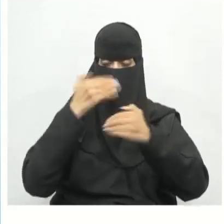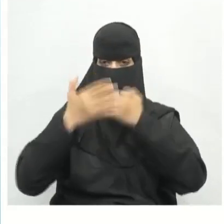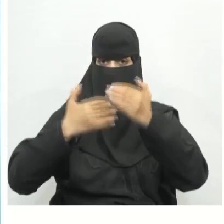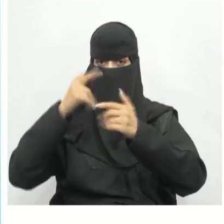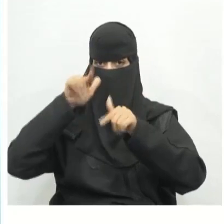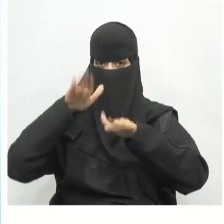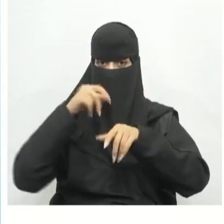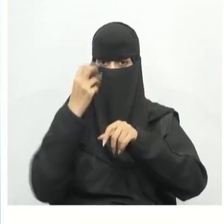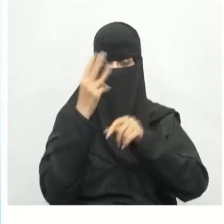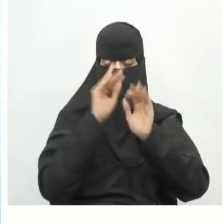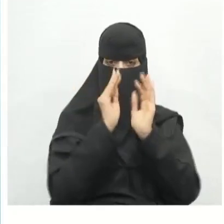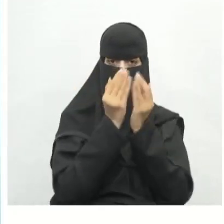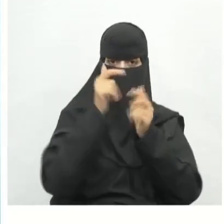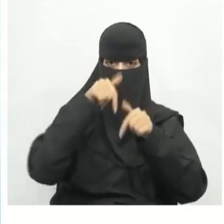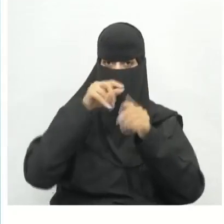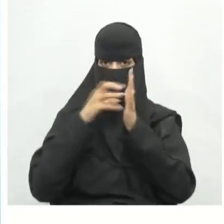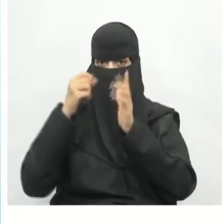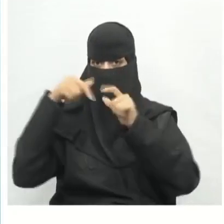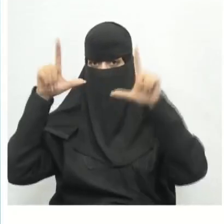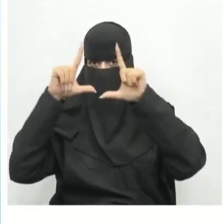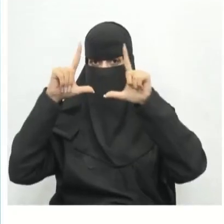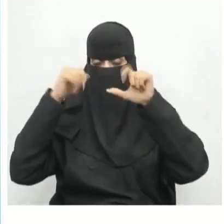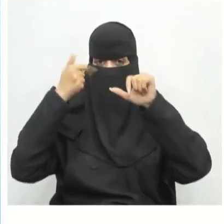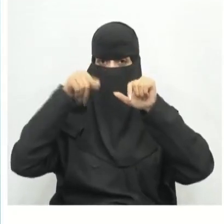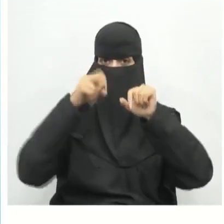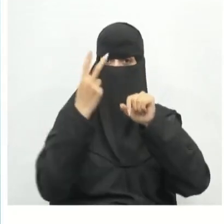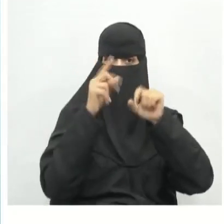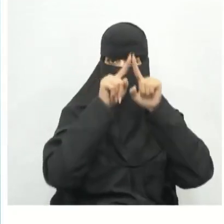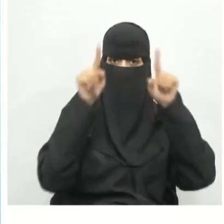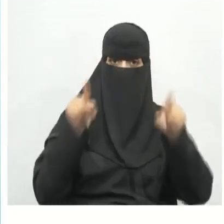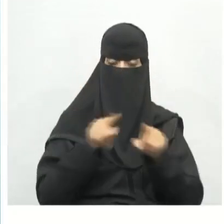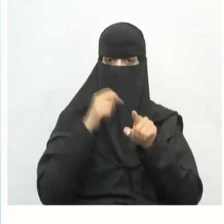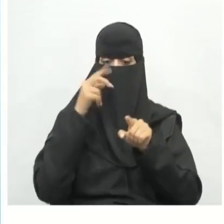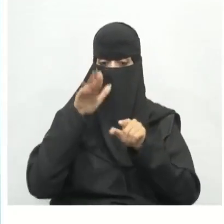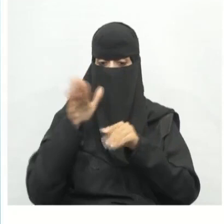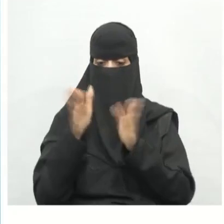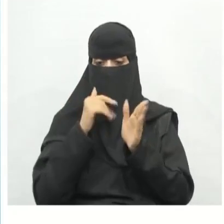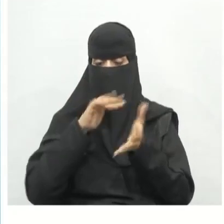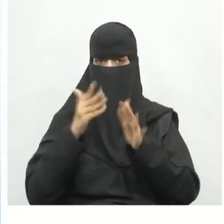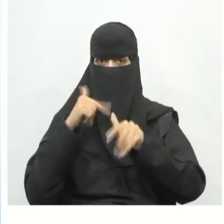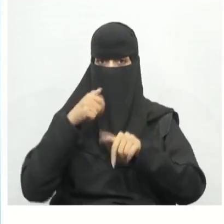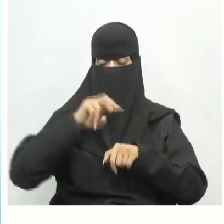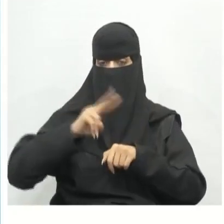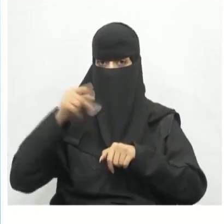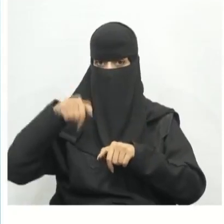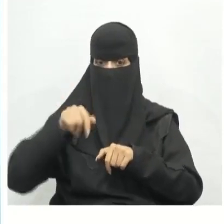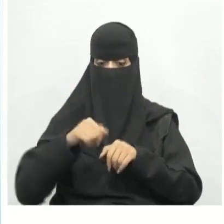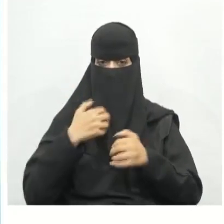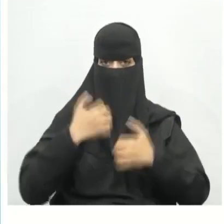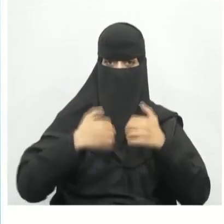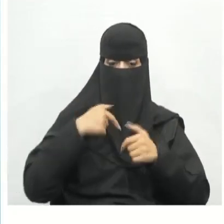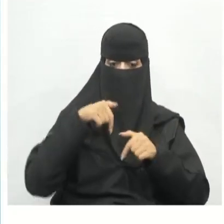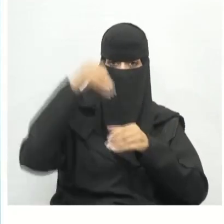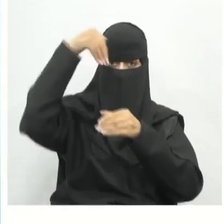ويمكن عرض هذه النماذج على شاشة ثنائية الأبعاد مما يعطي نوعا من الإحساس